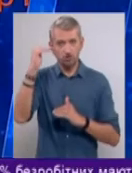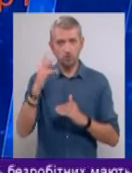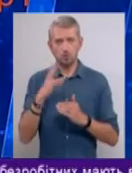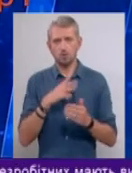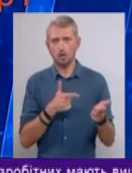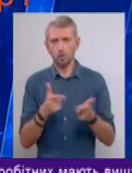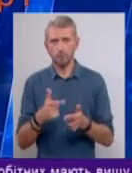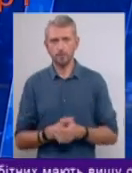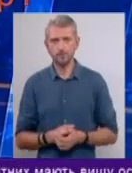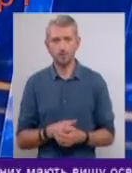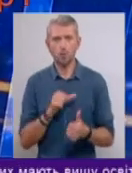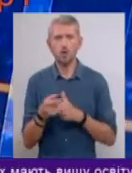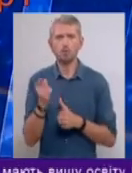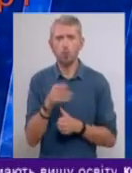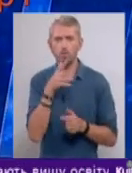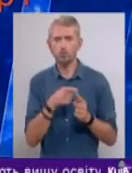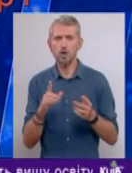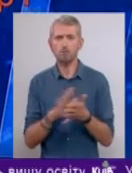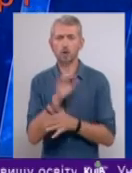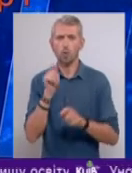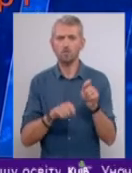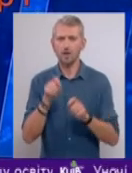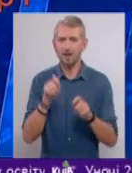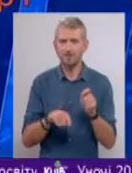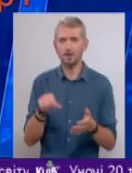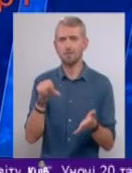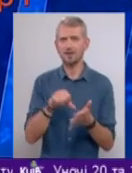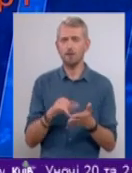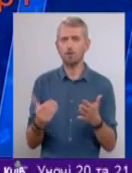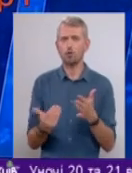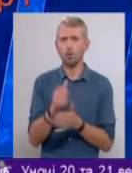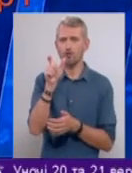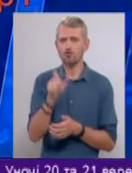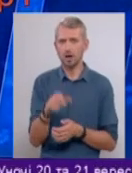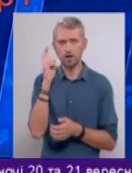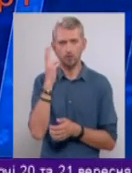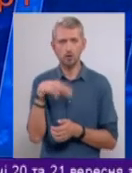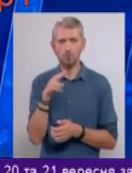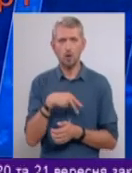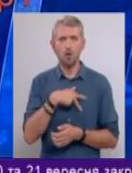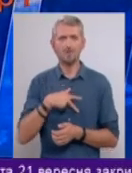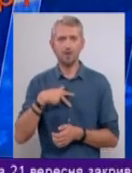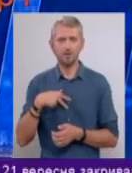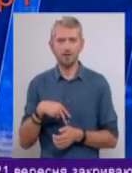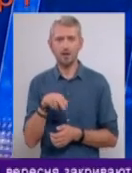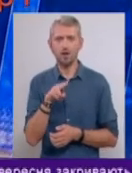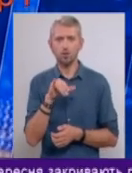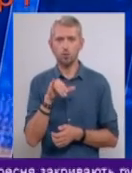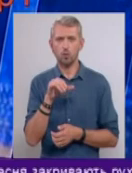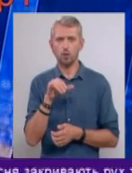Окрім того, під час прес-конференції представили і новачка київського Динамо, наданця Мікаеля